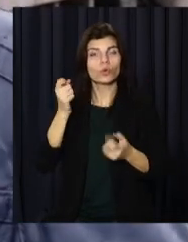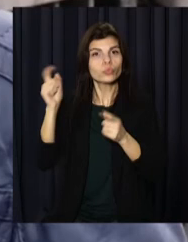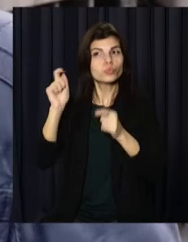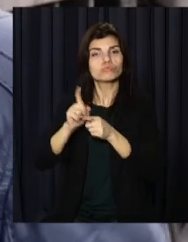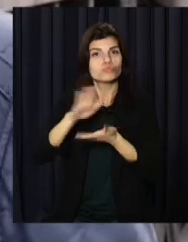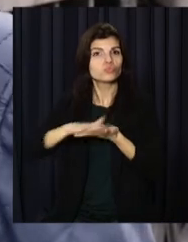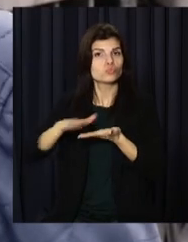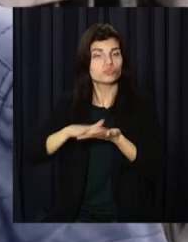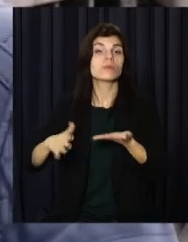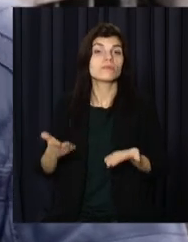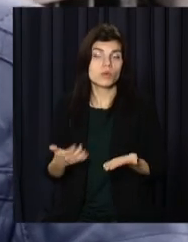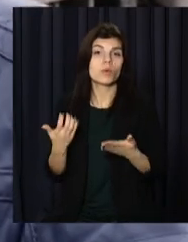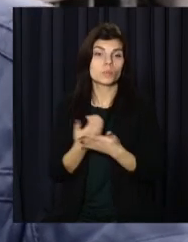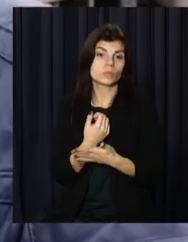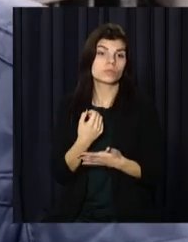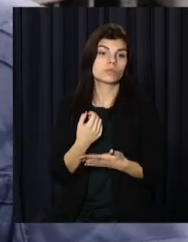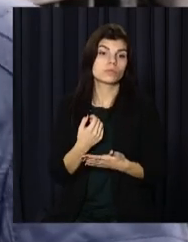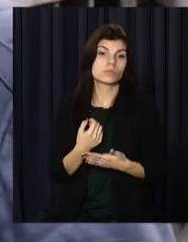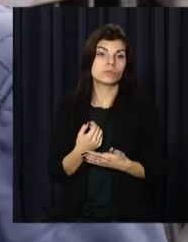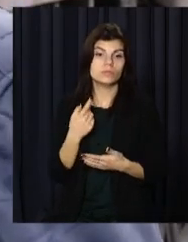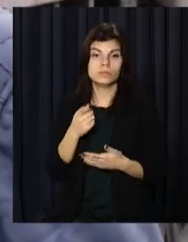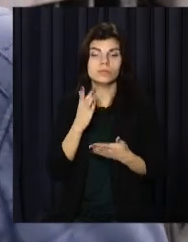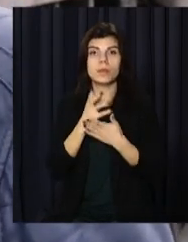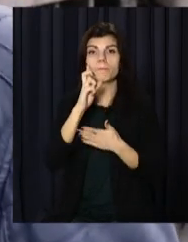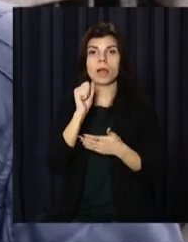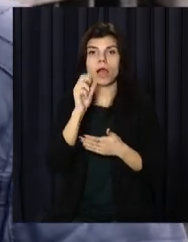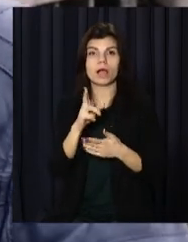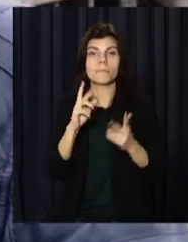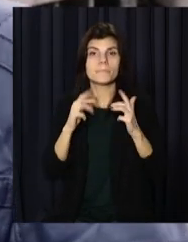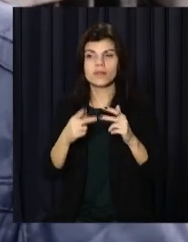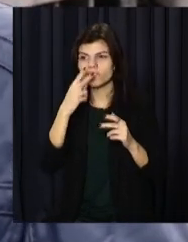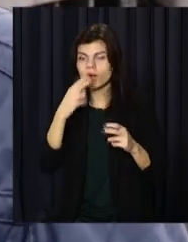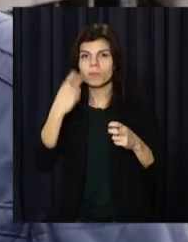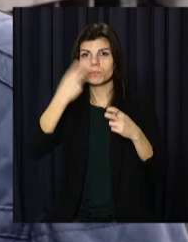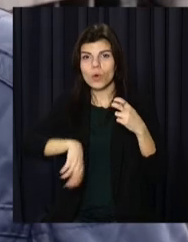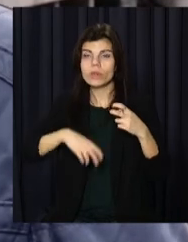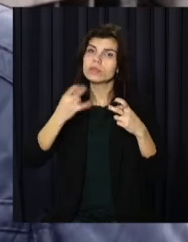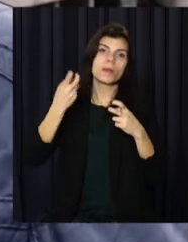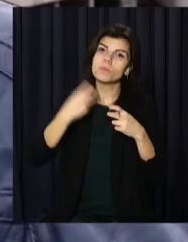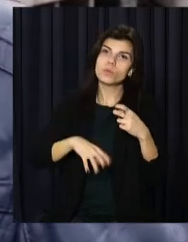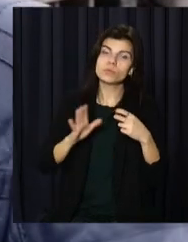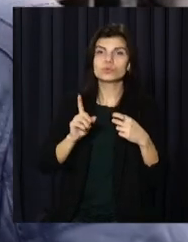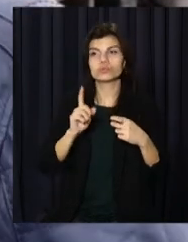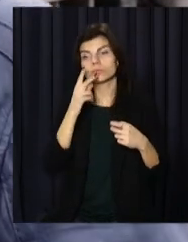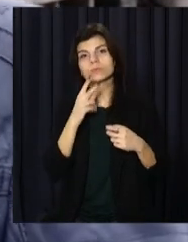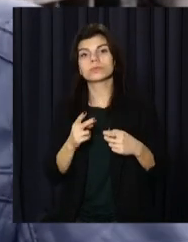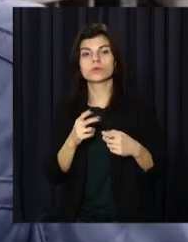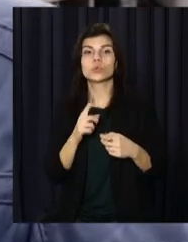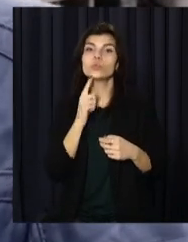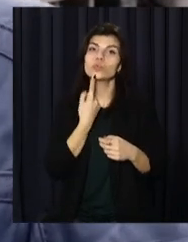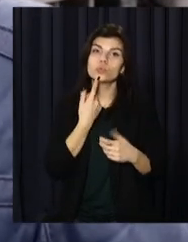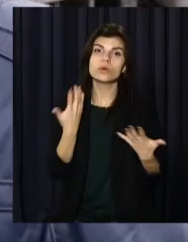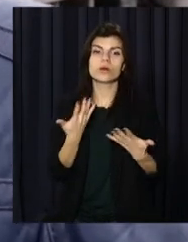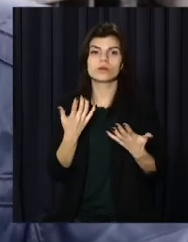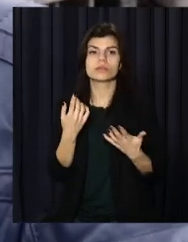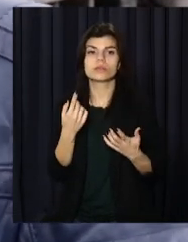осуществується підбор, зміняться баки, видно поломаний бак, не поломаний. Трудності